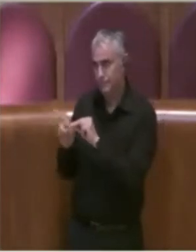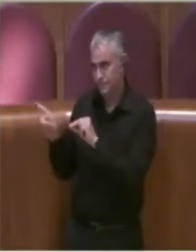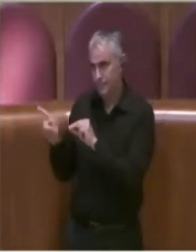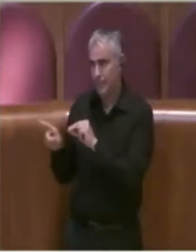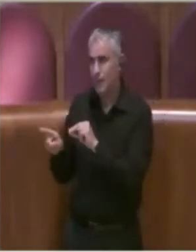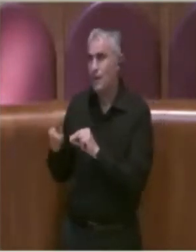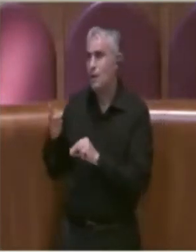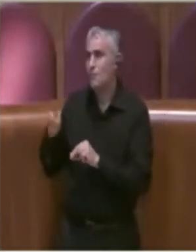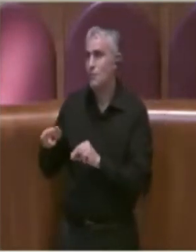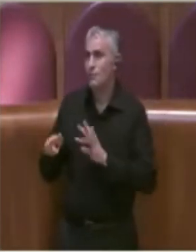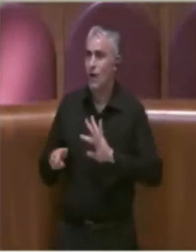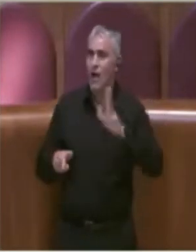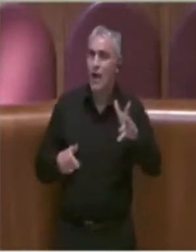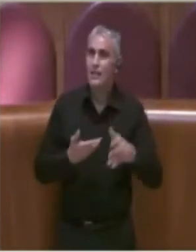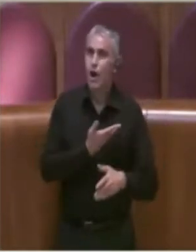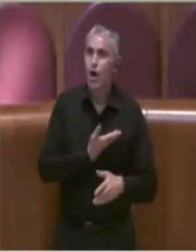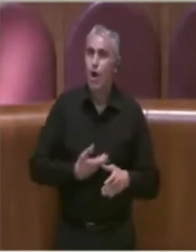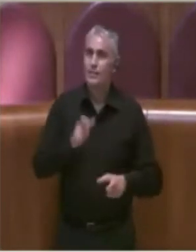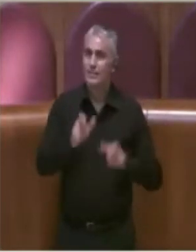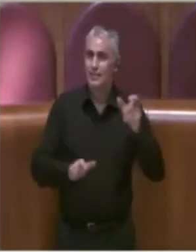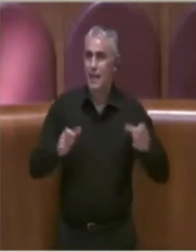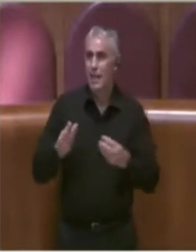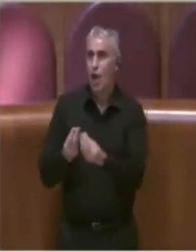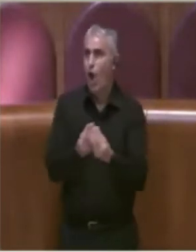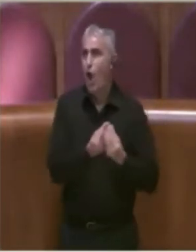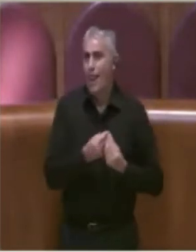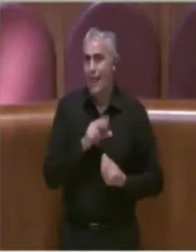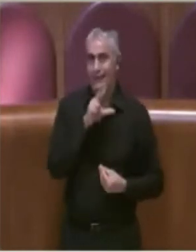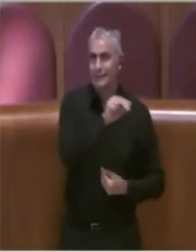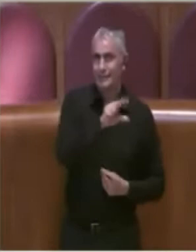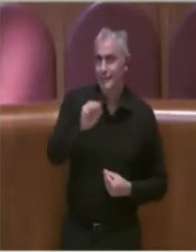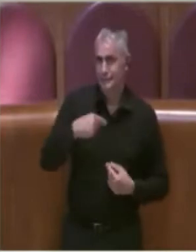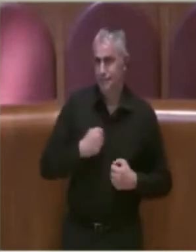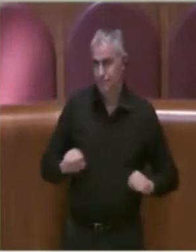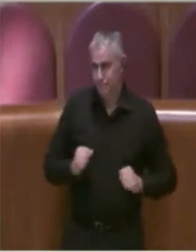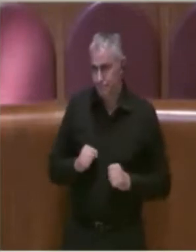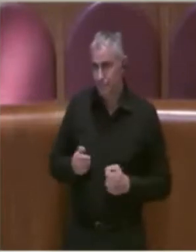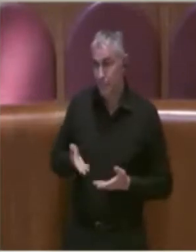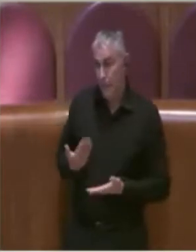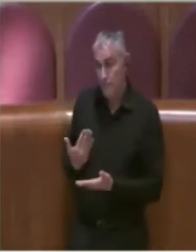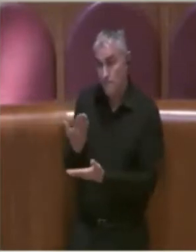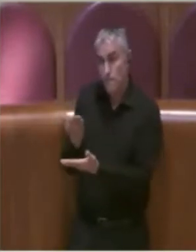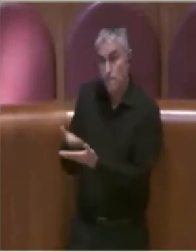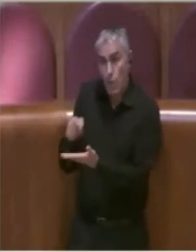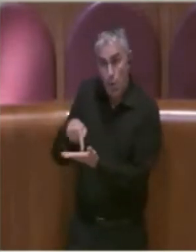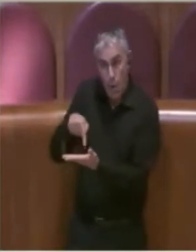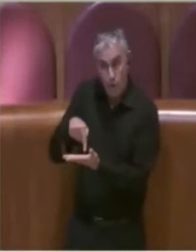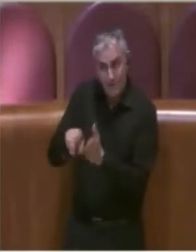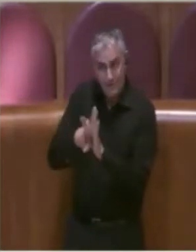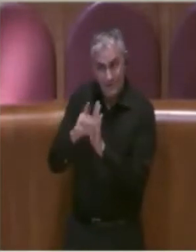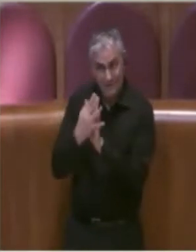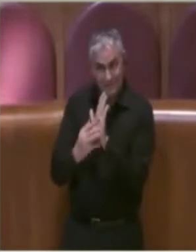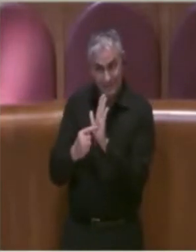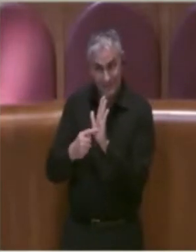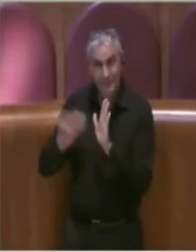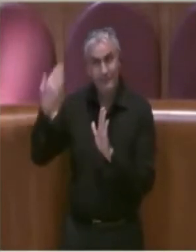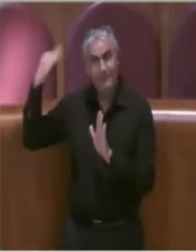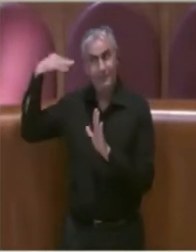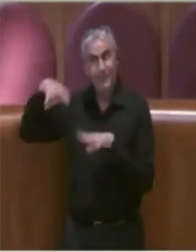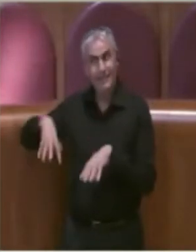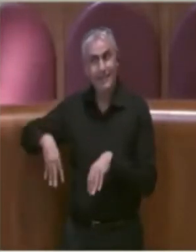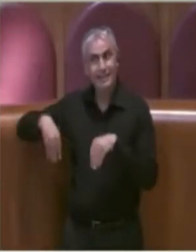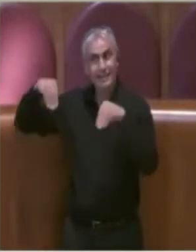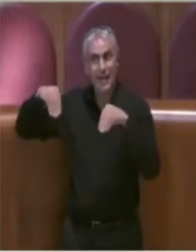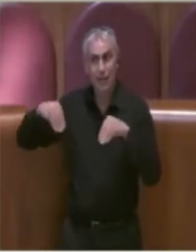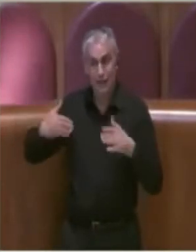rivolgere ai consiglieri colleghi questa proposta nasce nel momento in cui sono stati